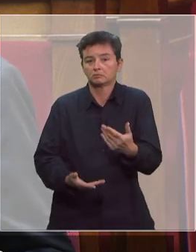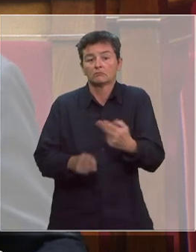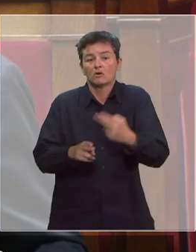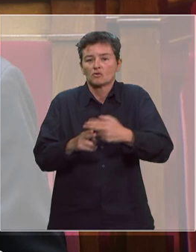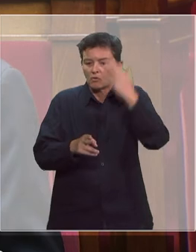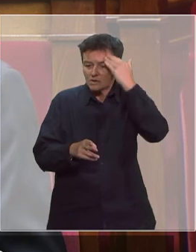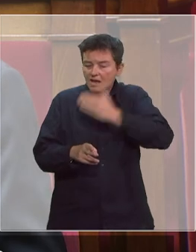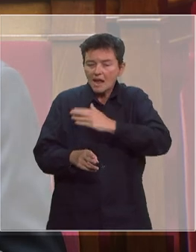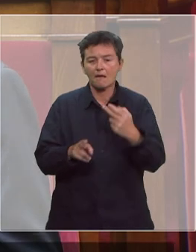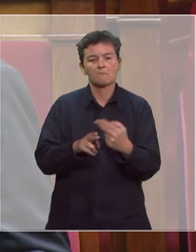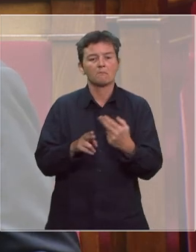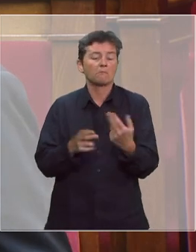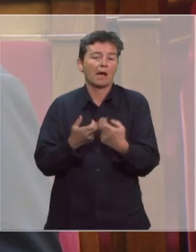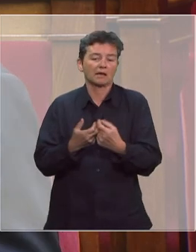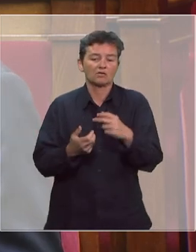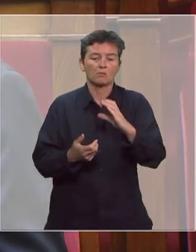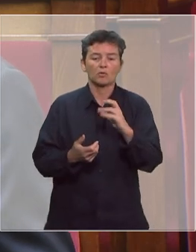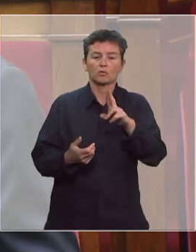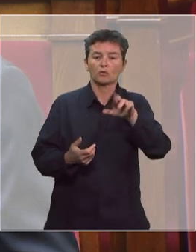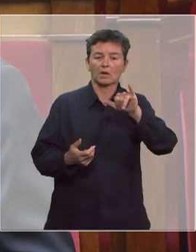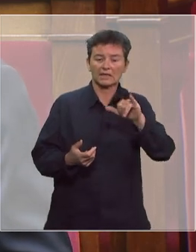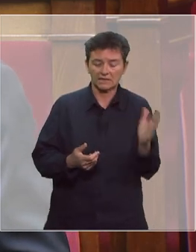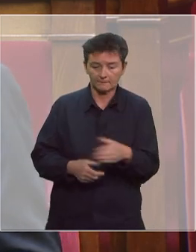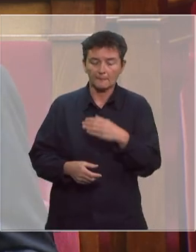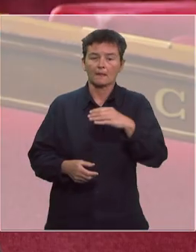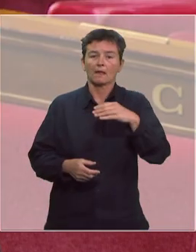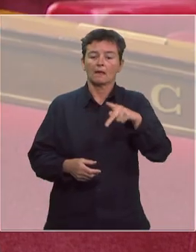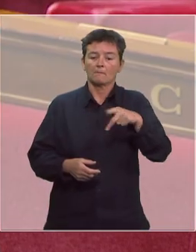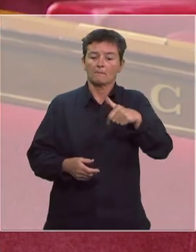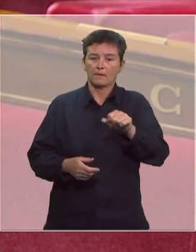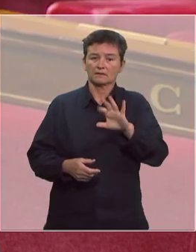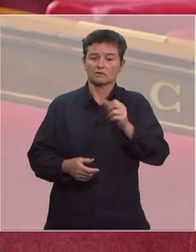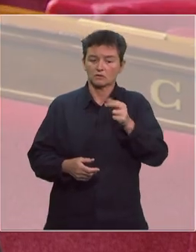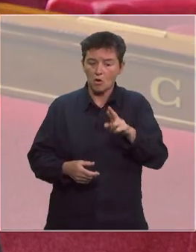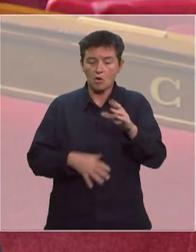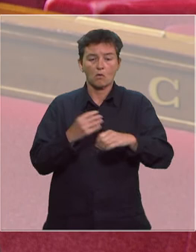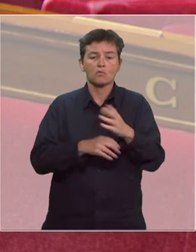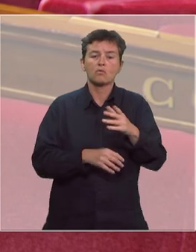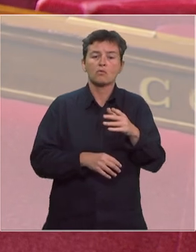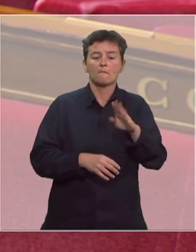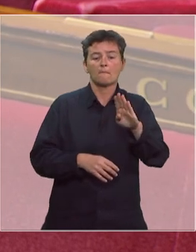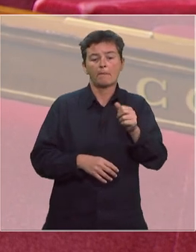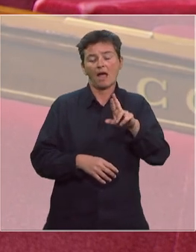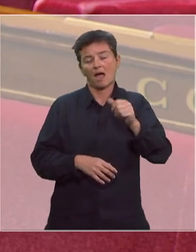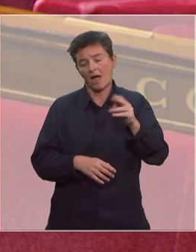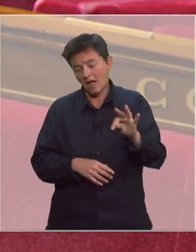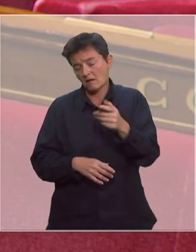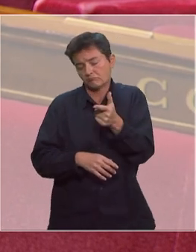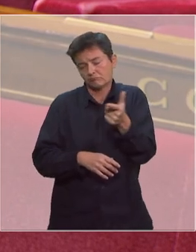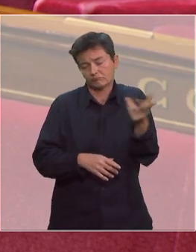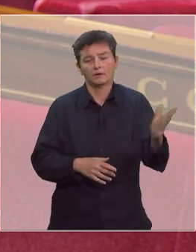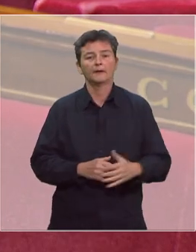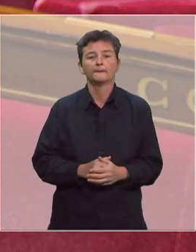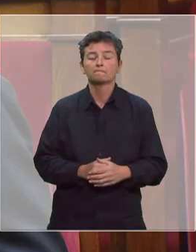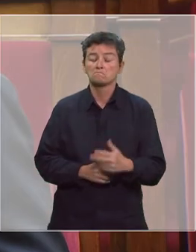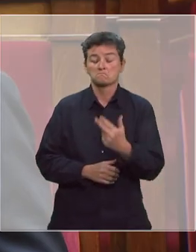notre histoire. Louis Pasteur, Marie Curie, évidemment, mais aussi plus près de nous Jules Hoffman ou Françoise Barré-Sinoussi. Cette excellence